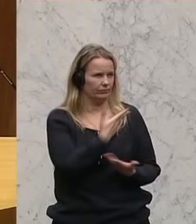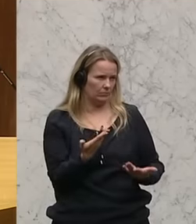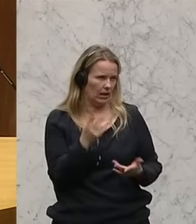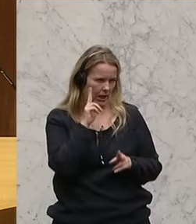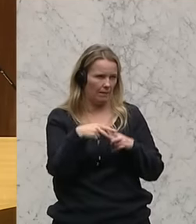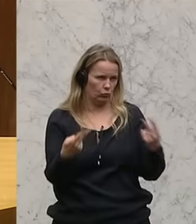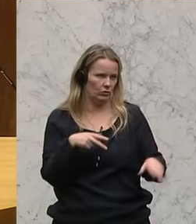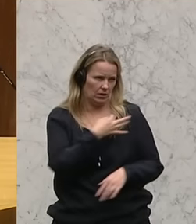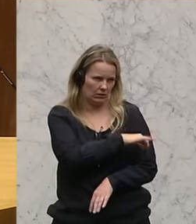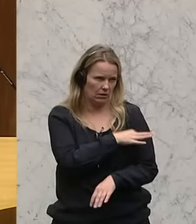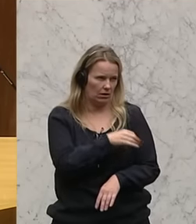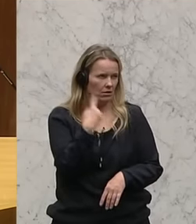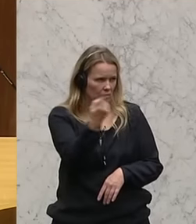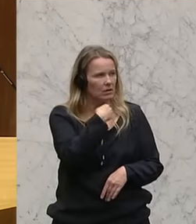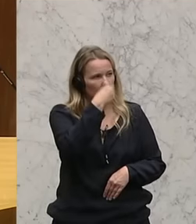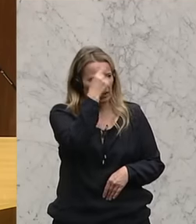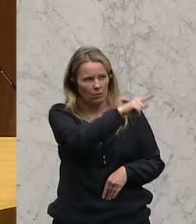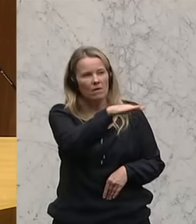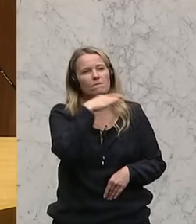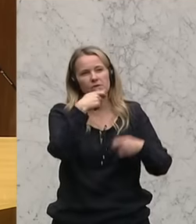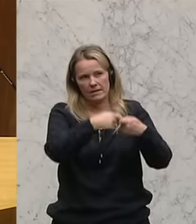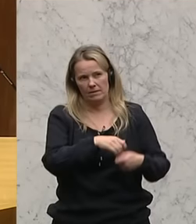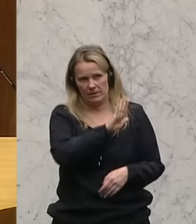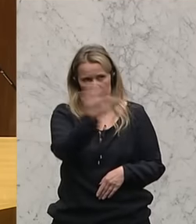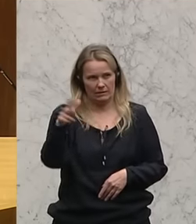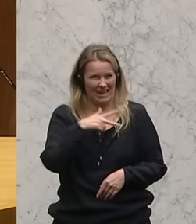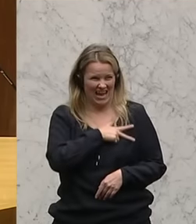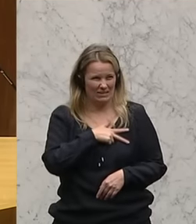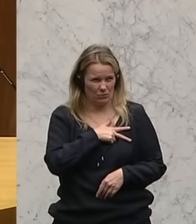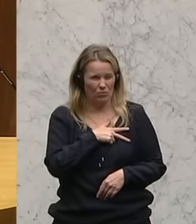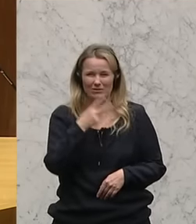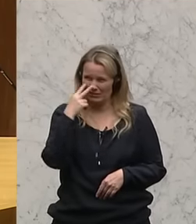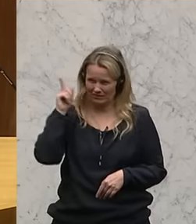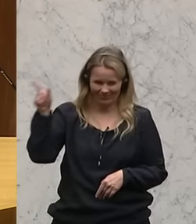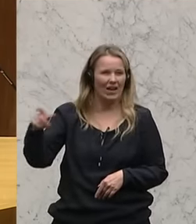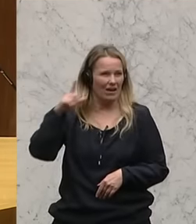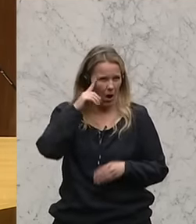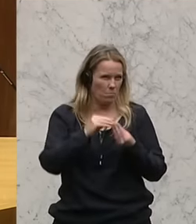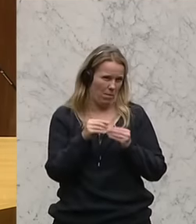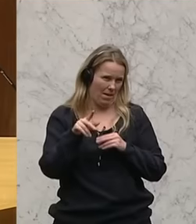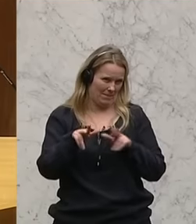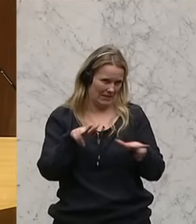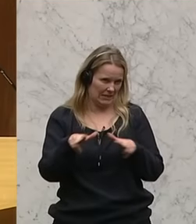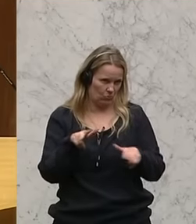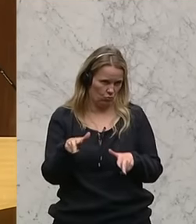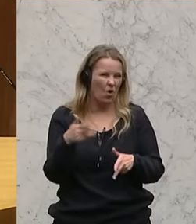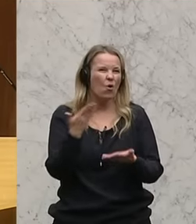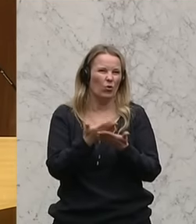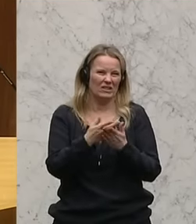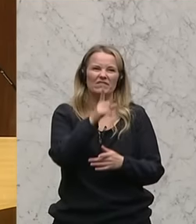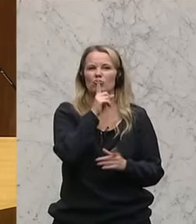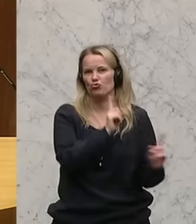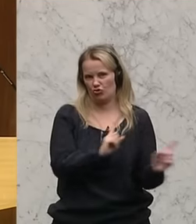Bundeskanzler. Denn ich glaube, viele der Genossen hier im Hohen Haus sehen das gleich, dass Sie das eigentliche Problem in dieser Regierung sind und deswegen hier ein